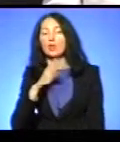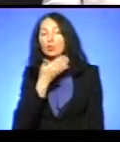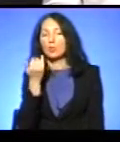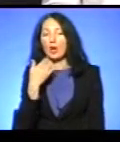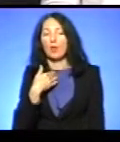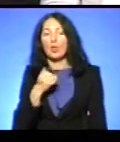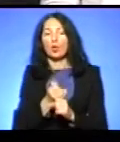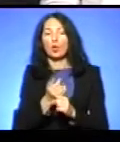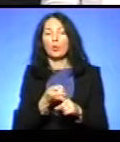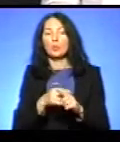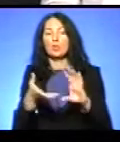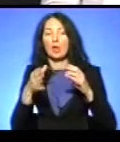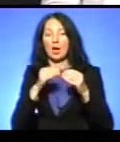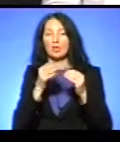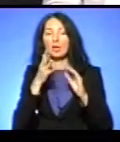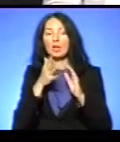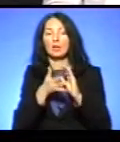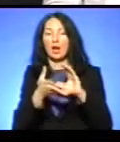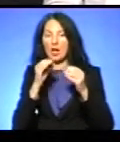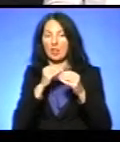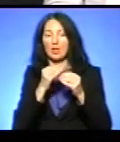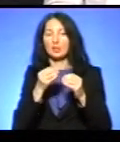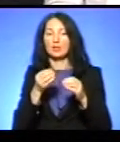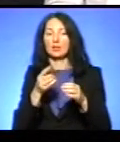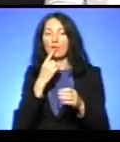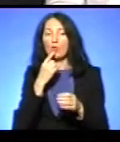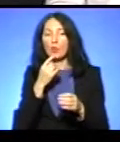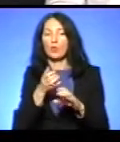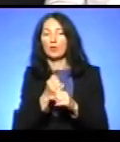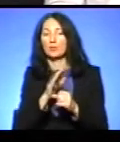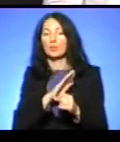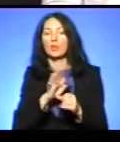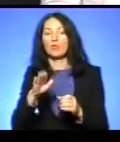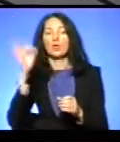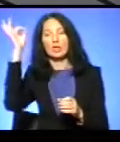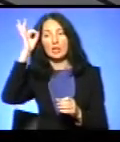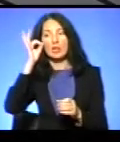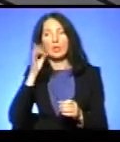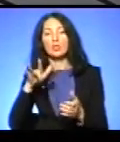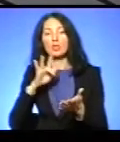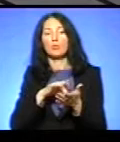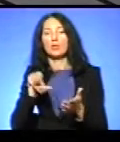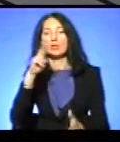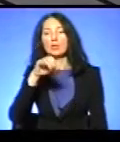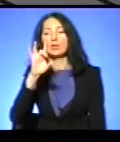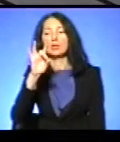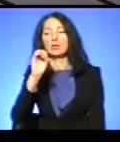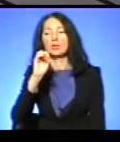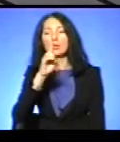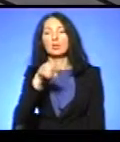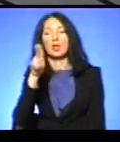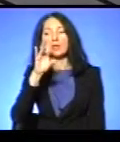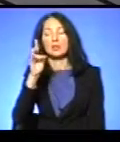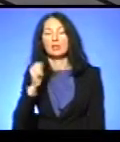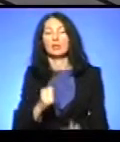Україні, так? Ми робимо їх не в Україні. Ми робимо їх в Німеччині, в місті Дрезден, на базі